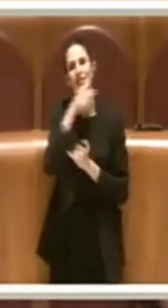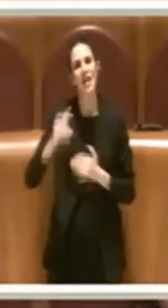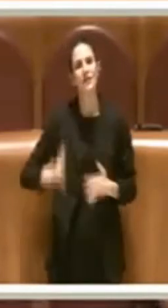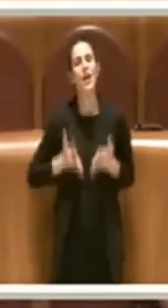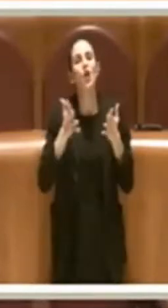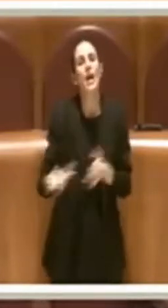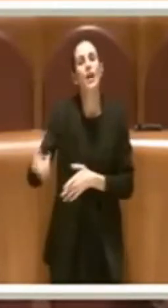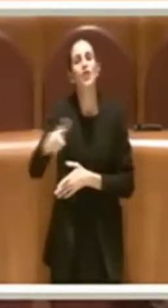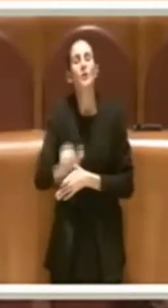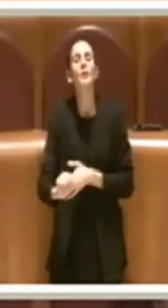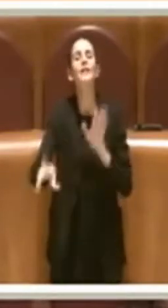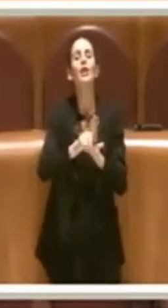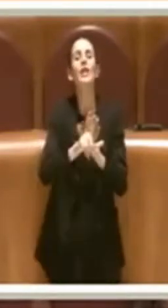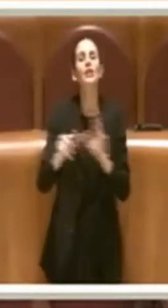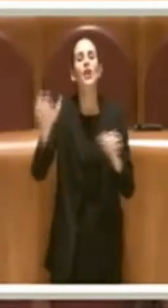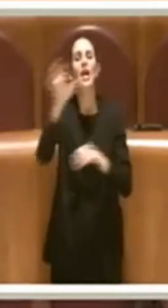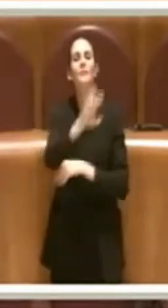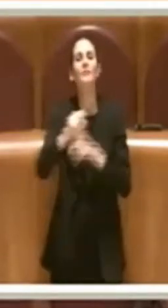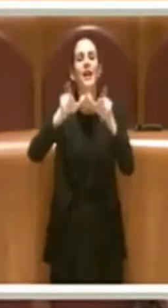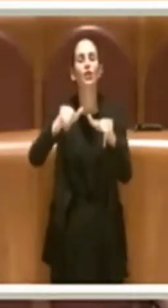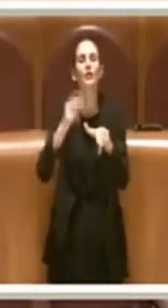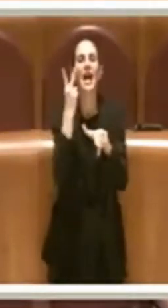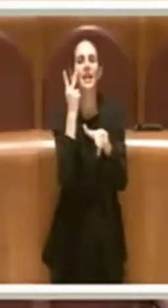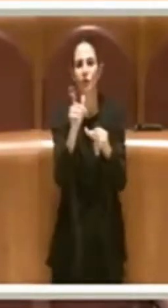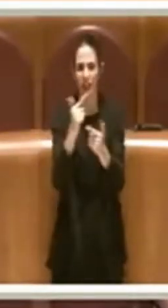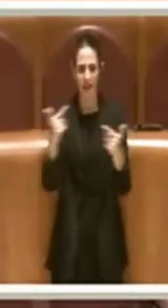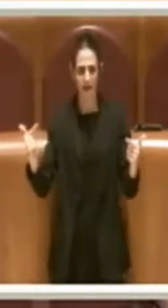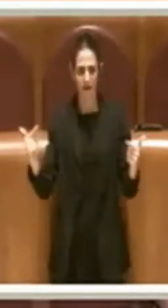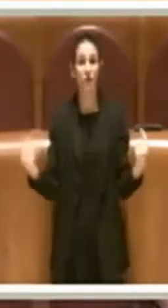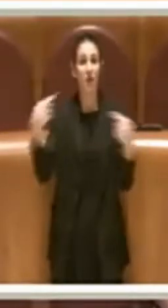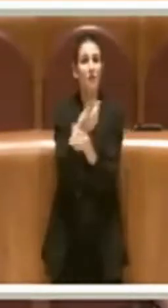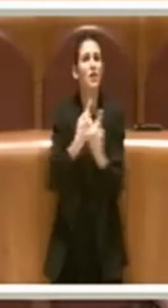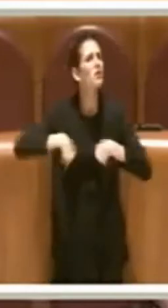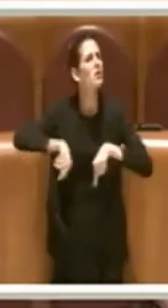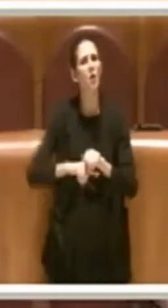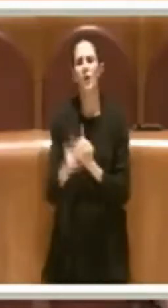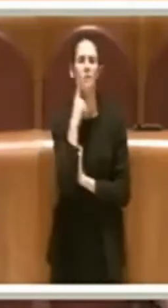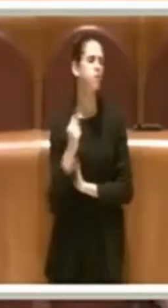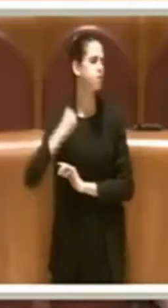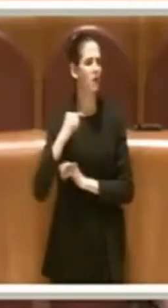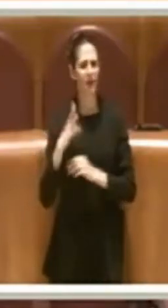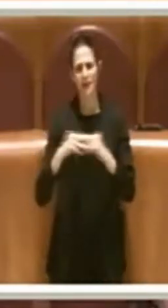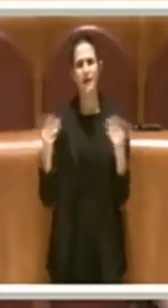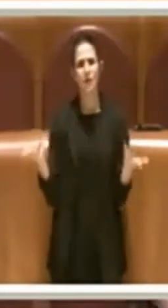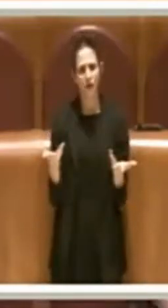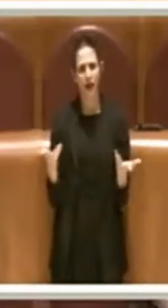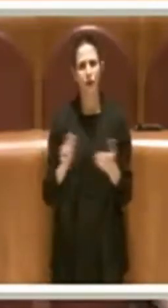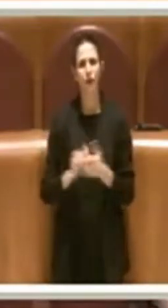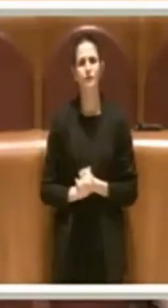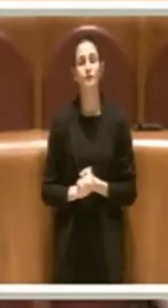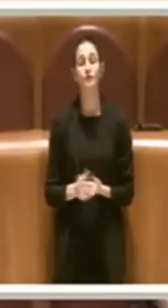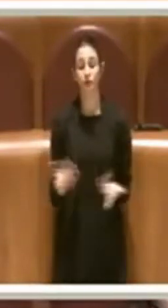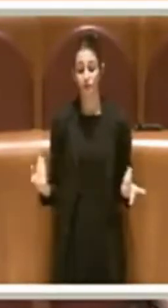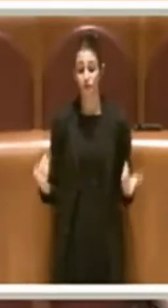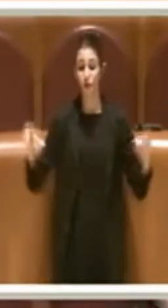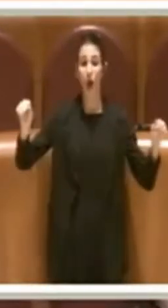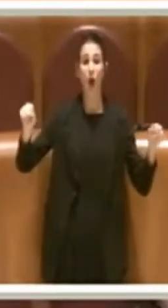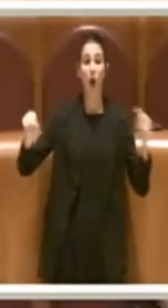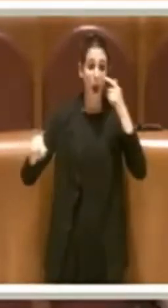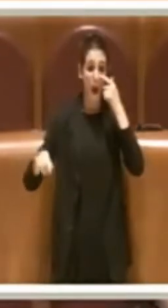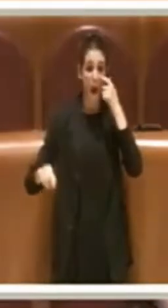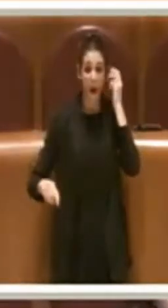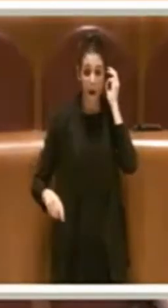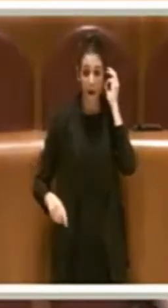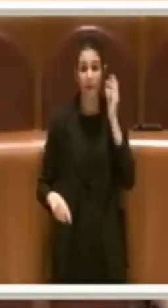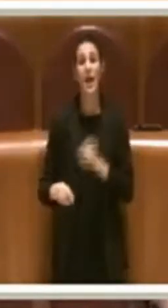dalla legge regionale, noi l'abbiamo fatto lo stesso. Il vecchio era di 350 metri all'interno dell'anello ferroviario. Le opposizioni, che